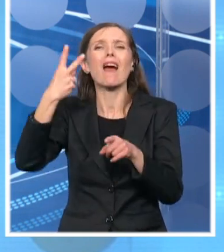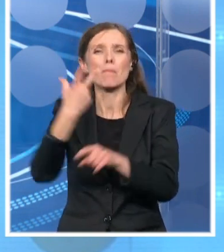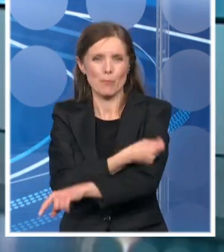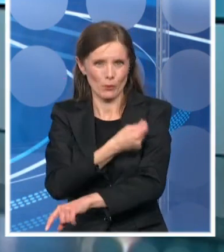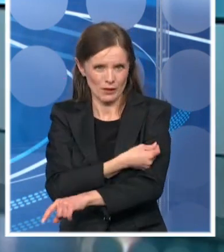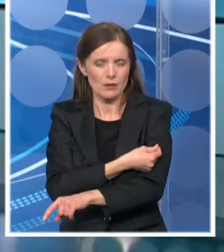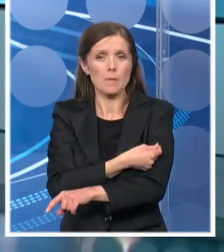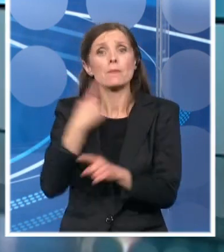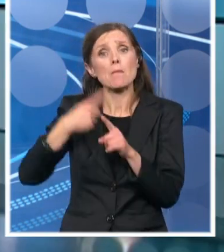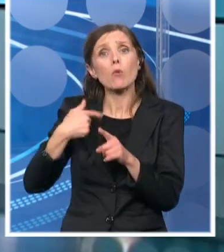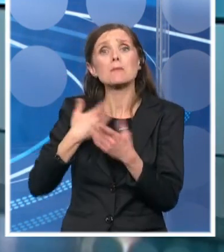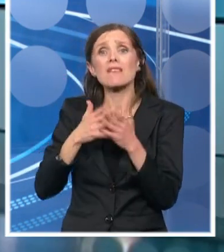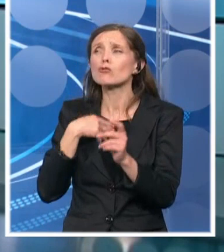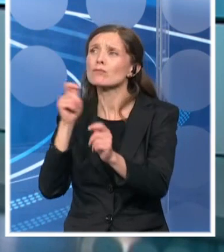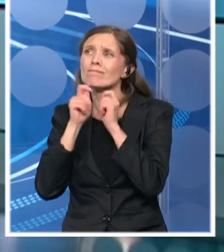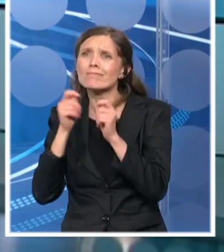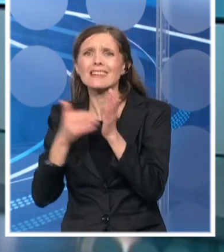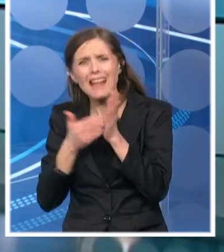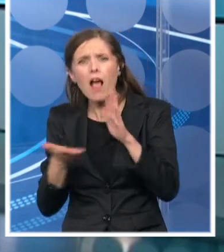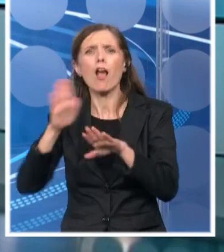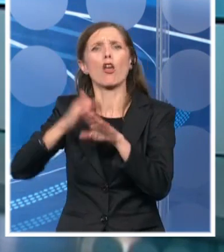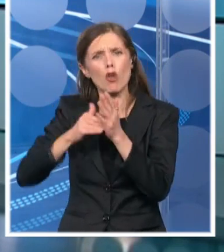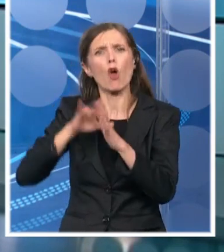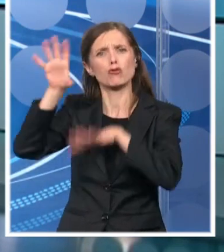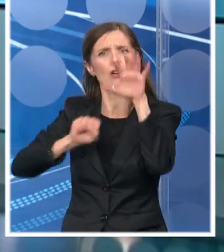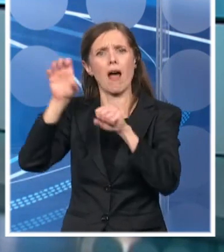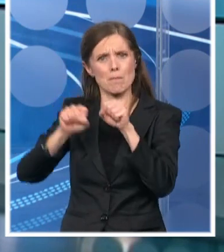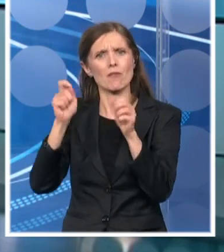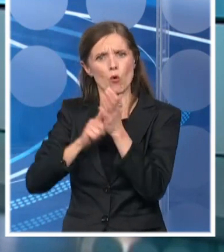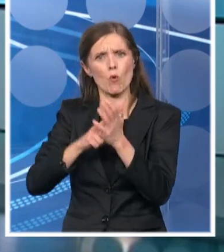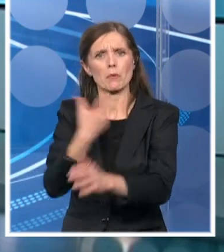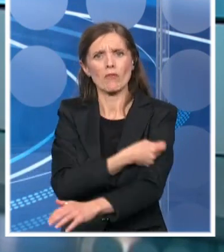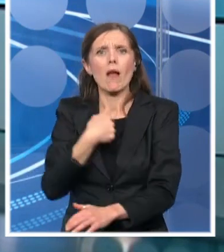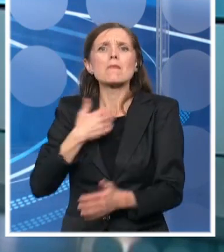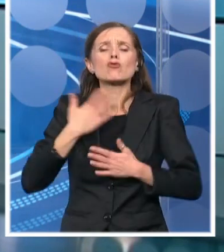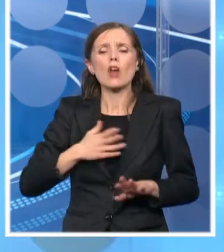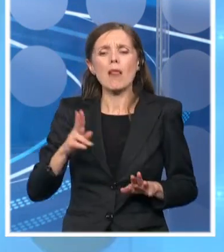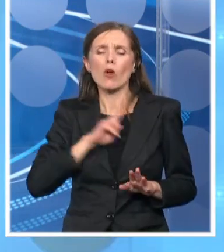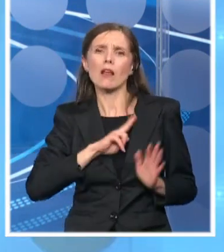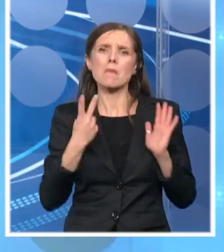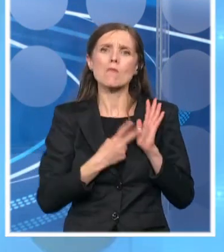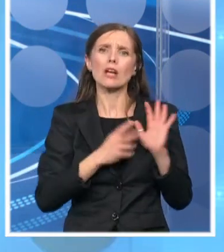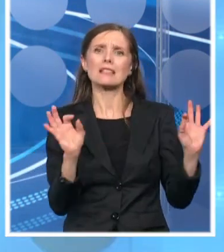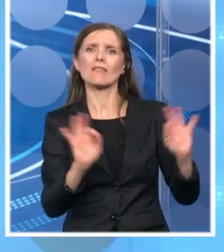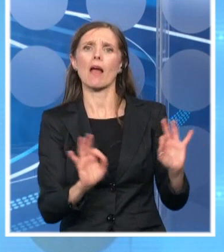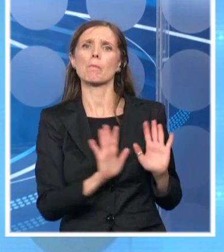nabavci dodatnih vakcina zato što je ono što mi želimo je da budemo nekako pripravni i za